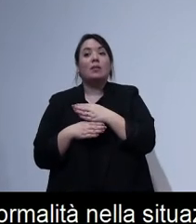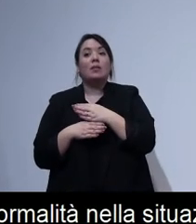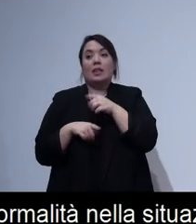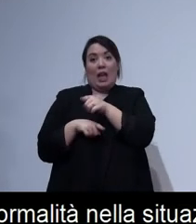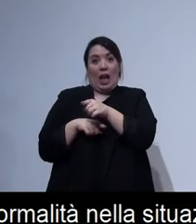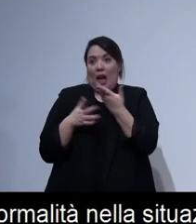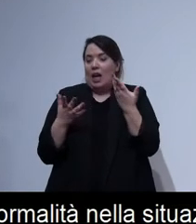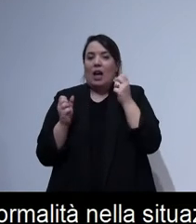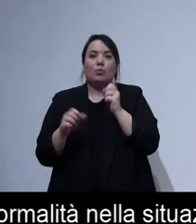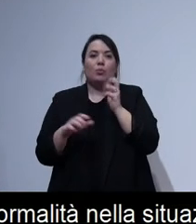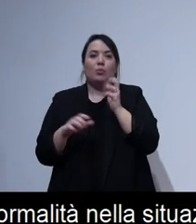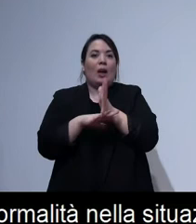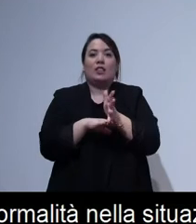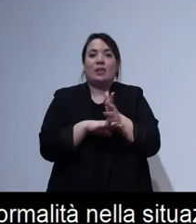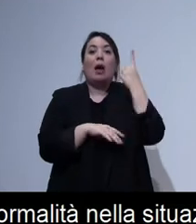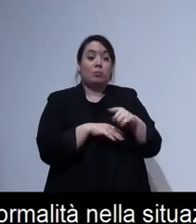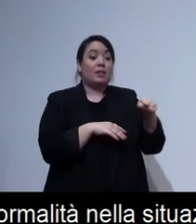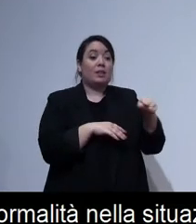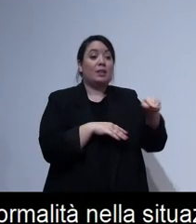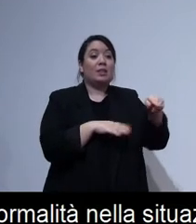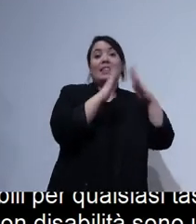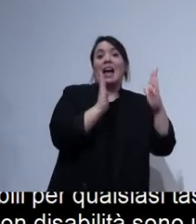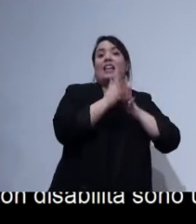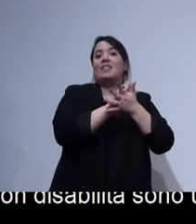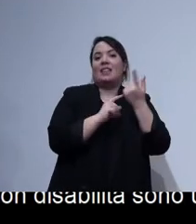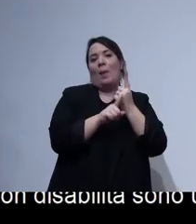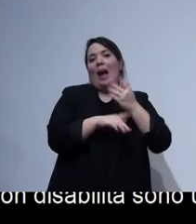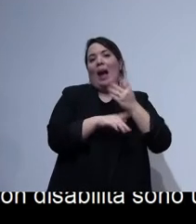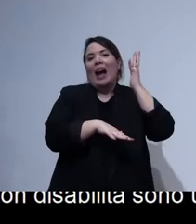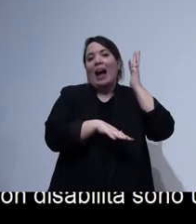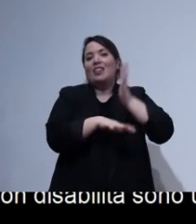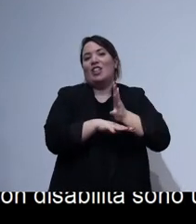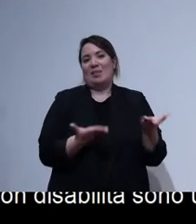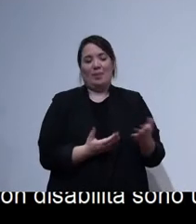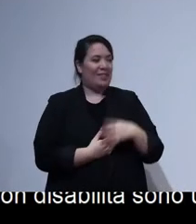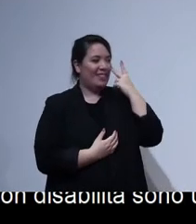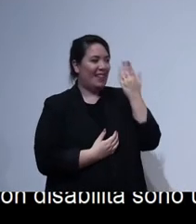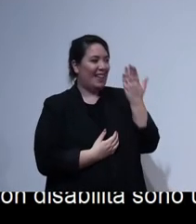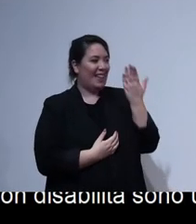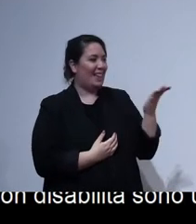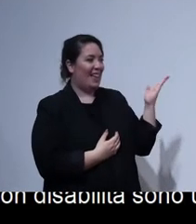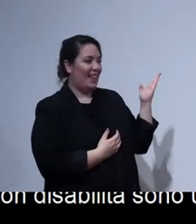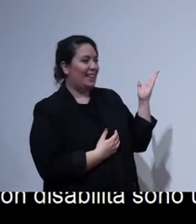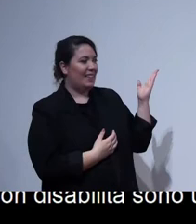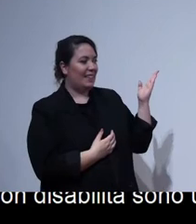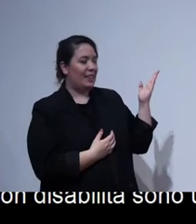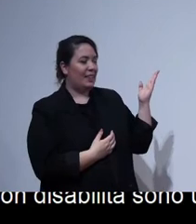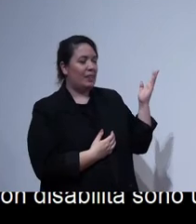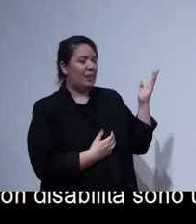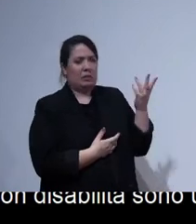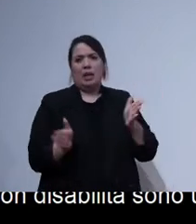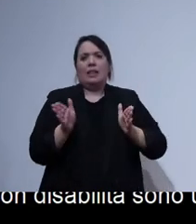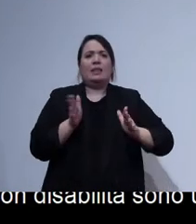appetibile. Infatti nelle slide, nelle immagini che scorrono dietro, potete vedere che non c'è la camera